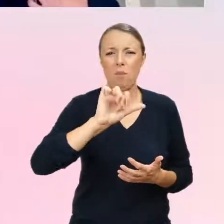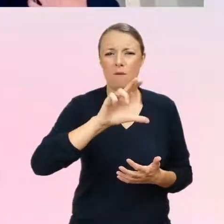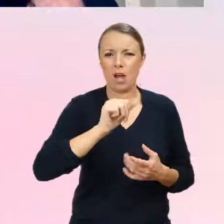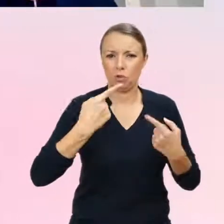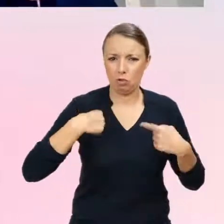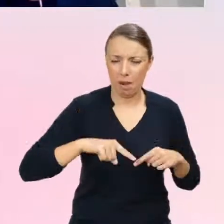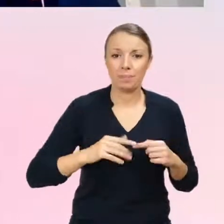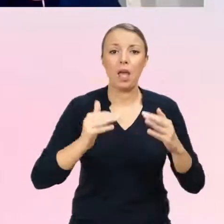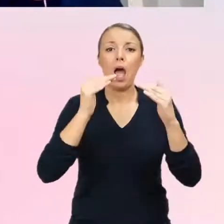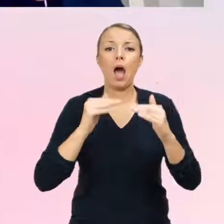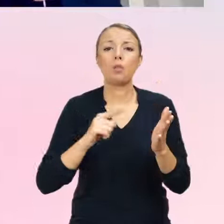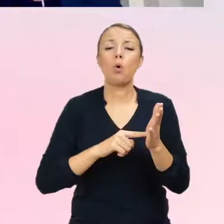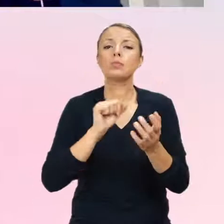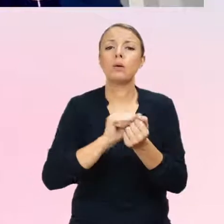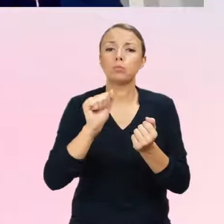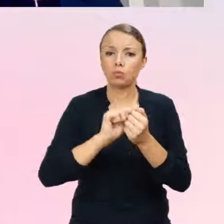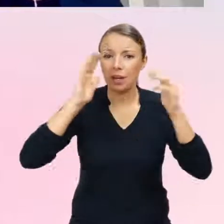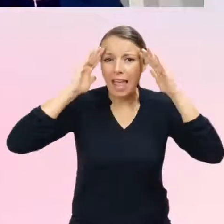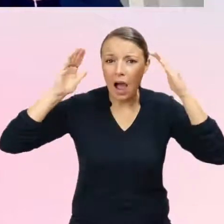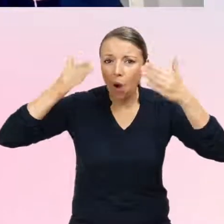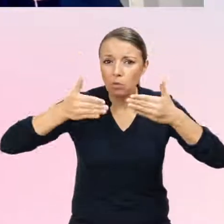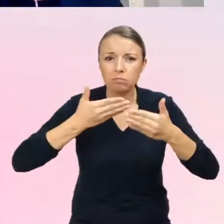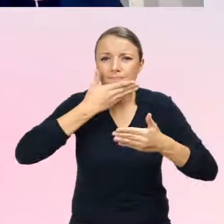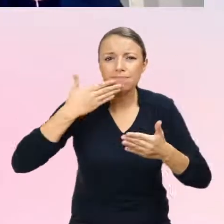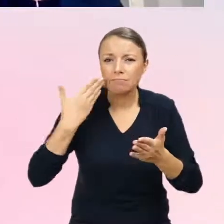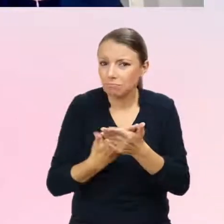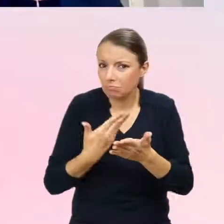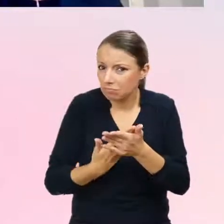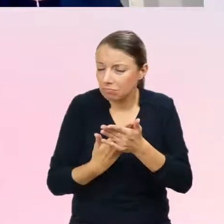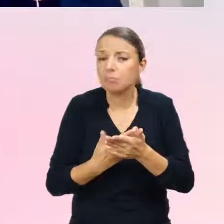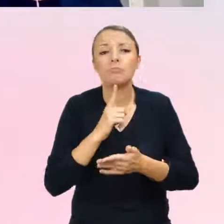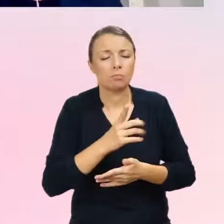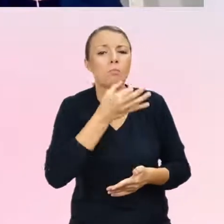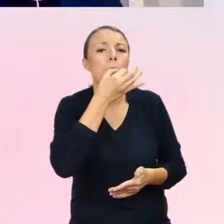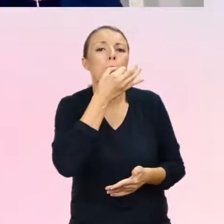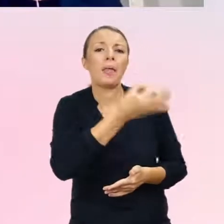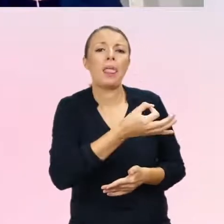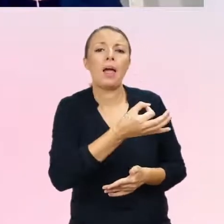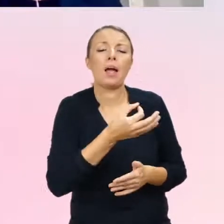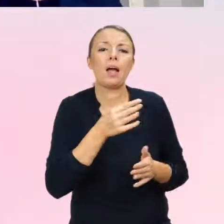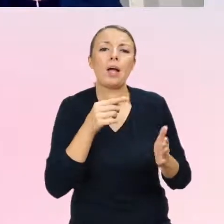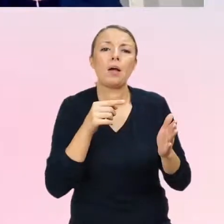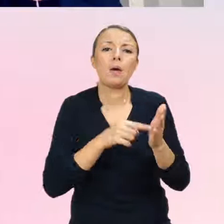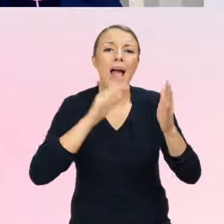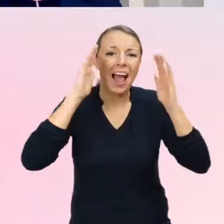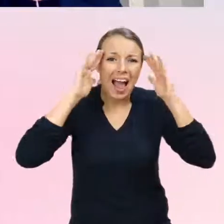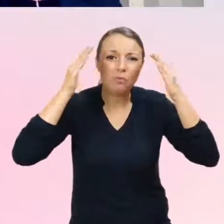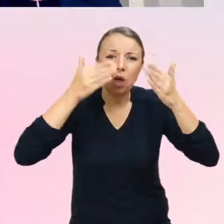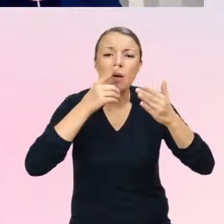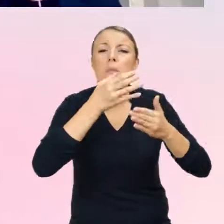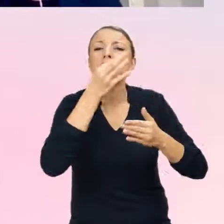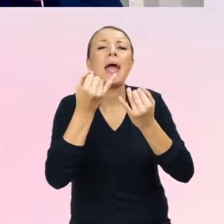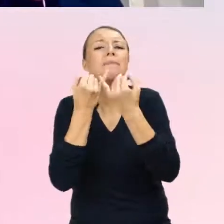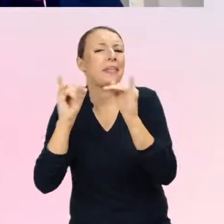ze spektrum autyzmu. Pokażę Państwu dlaczego. W związku z tym, że ja pytałam ich o to współwystępowanie autyzmu w innym